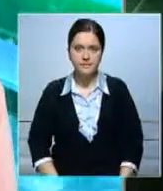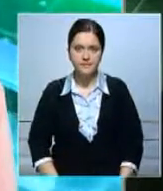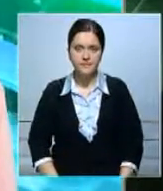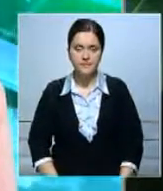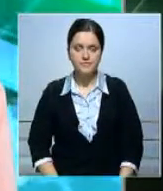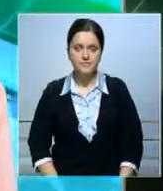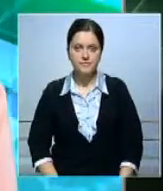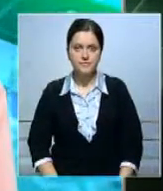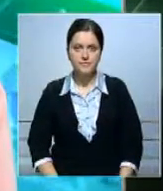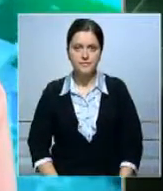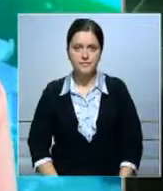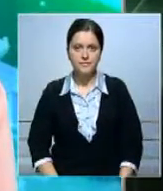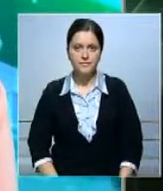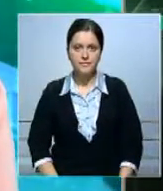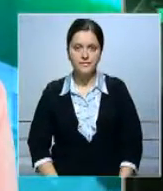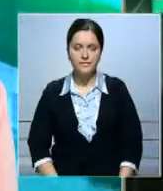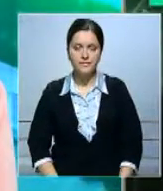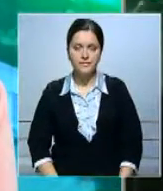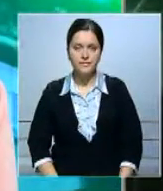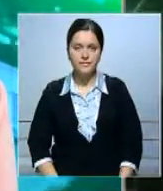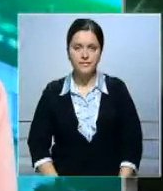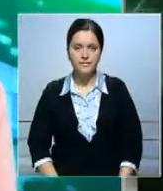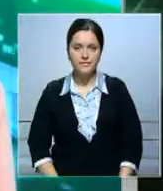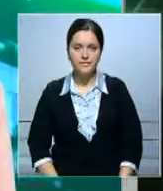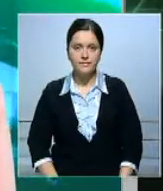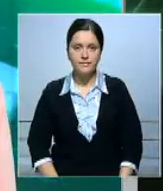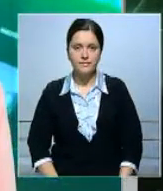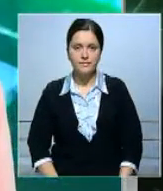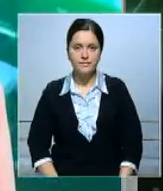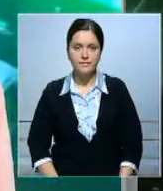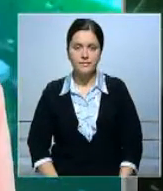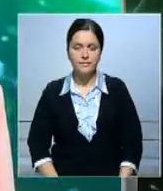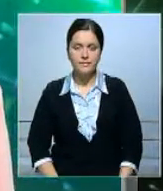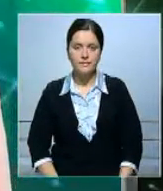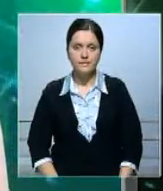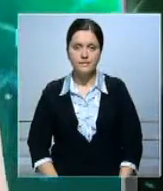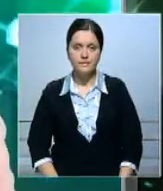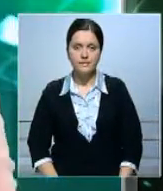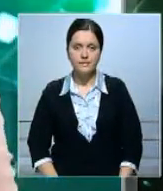Спасибо за подробную информацию. Напомню, из Можилиса передавал мой коллега Сабиб Абусинов.